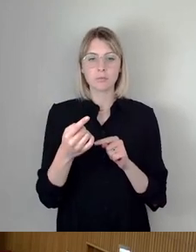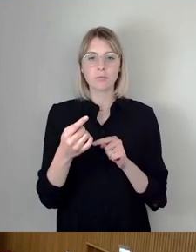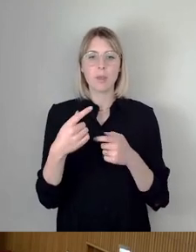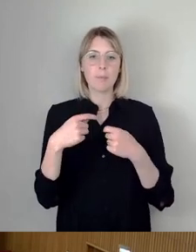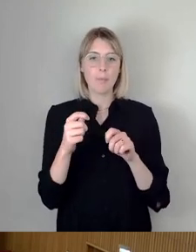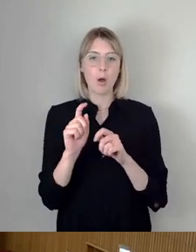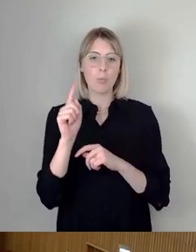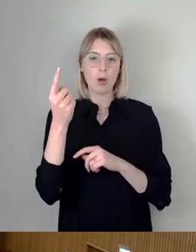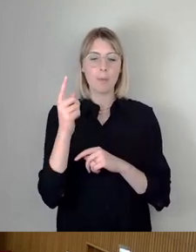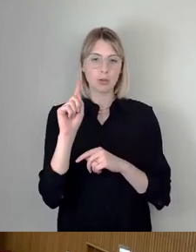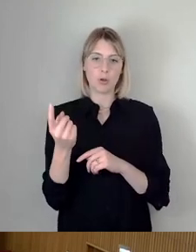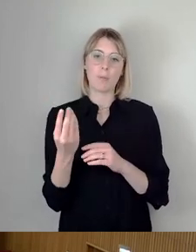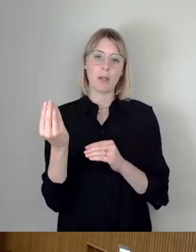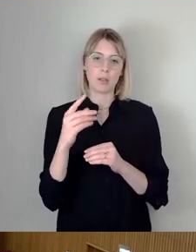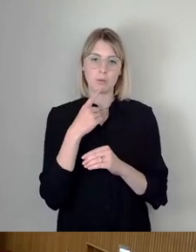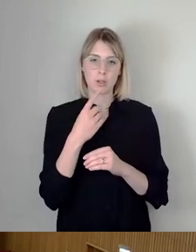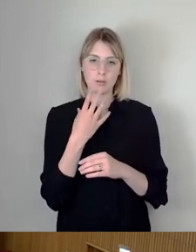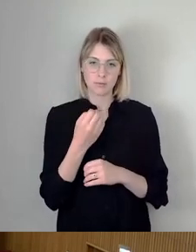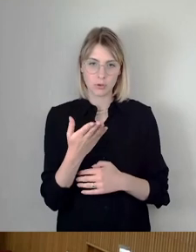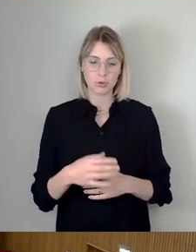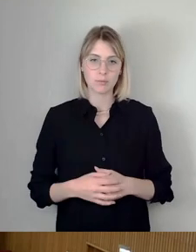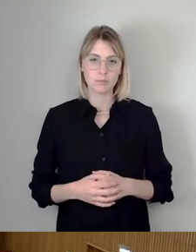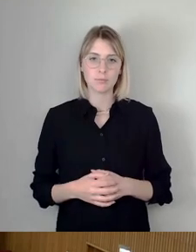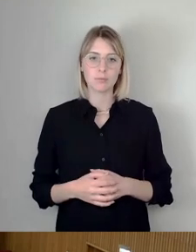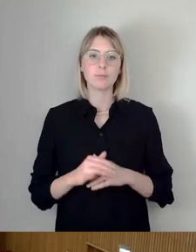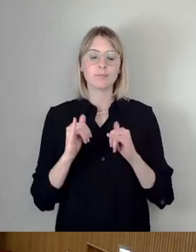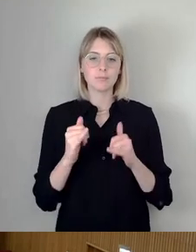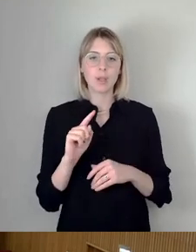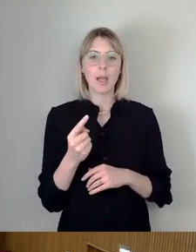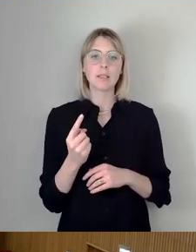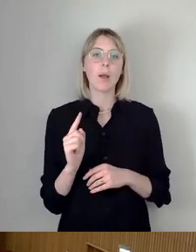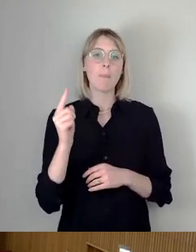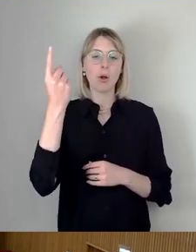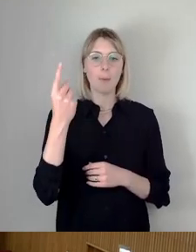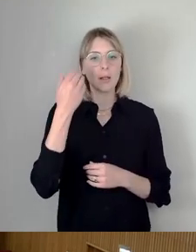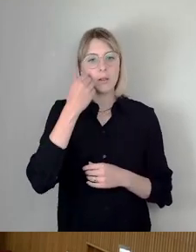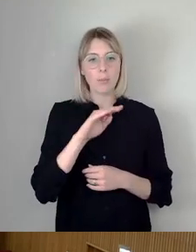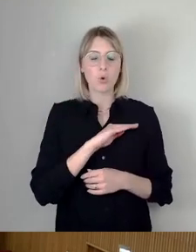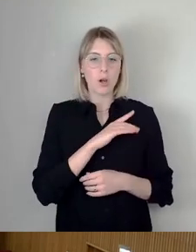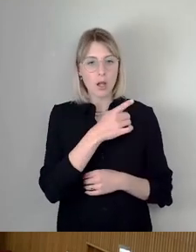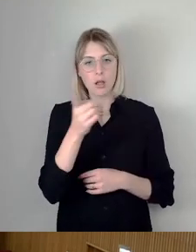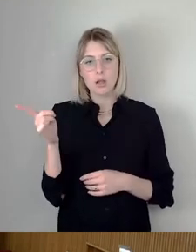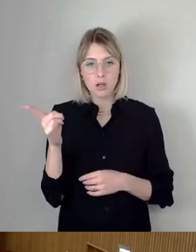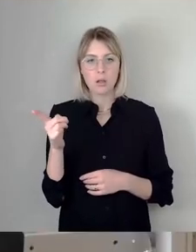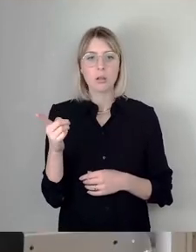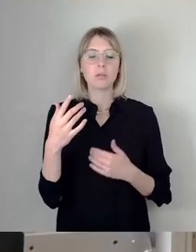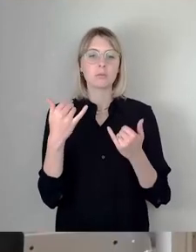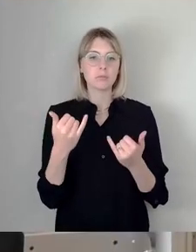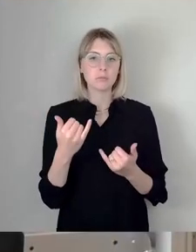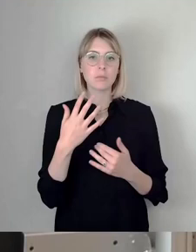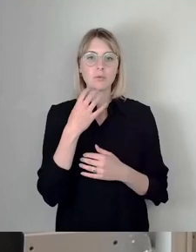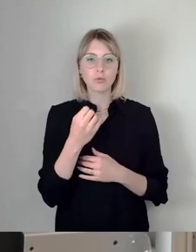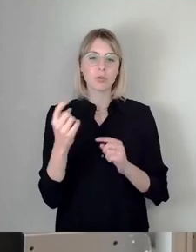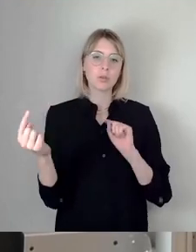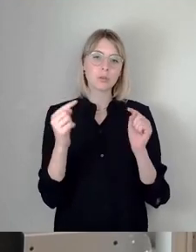Stefan Kühn nochmal was dazu sagen. Ja, Herr Erster Bürgermeister, liebe Kolleginnen und Kollegen, eigentlich wollten wir uns bei der Debatte zurückhalten.